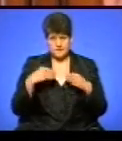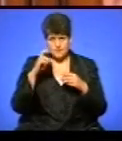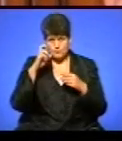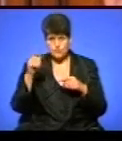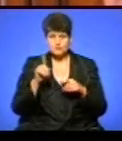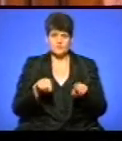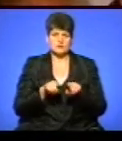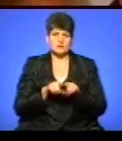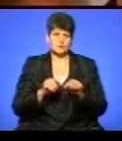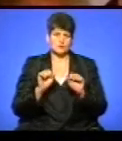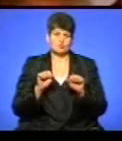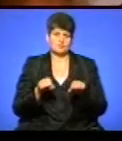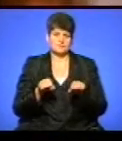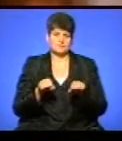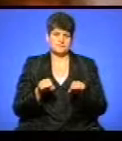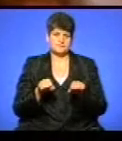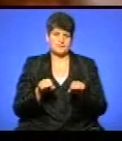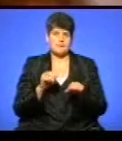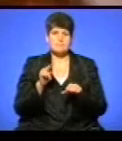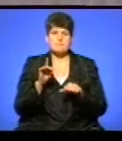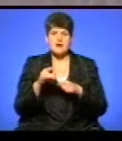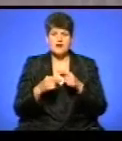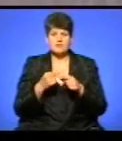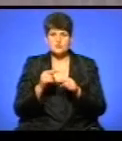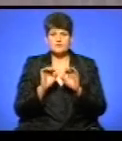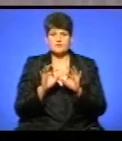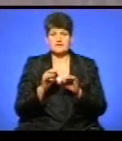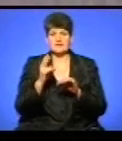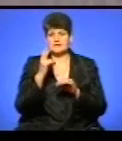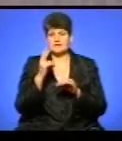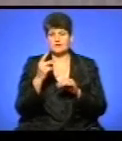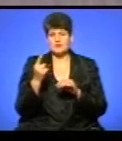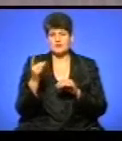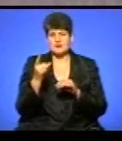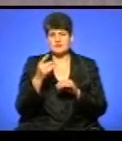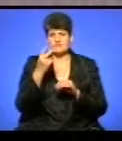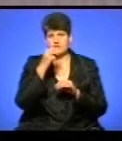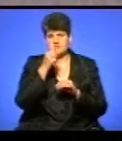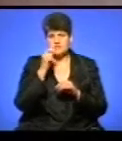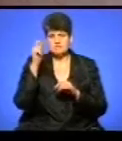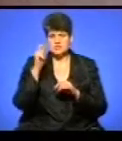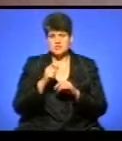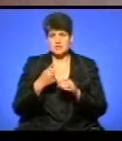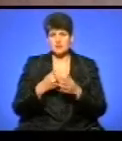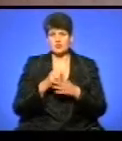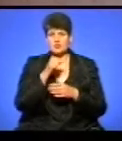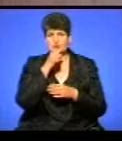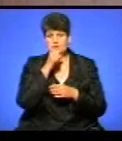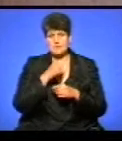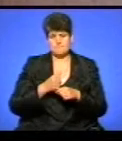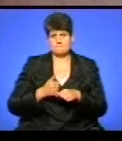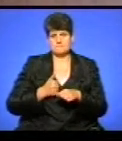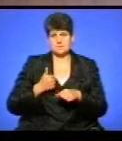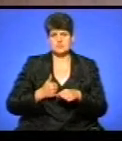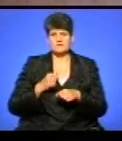щоб ми так змогли. Правнучка ювіляра розповіла, раз у два місяці приїздить зі Львова до свого прадідуся. Дуже пишаюся з ним, що він